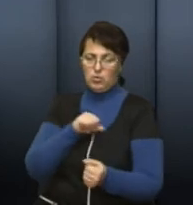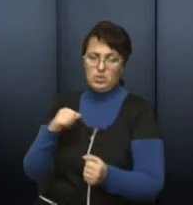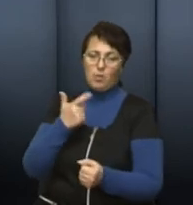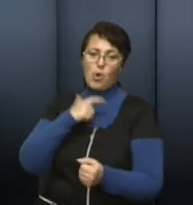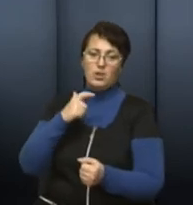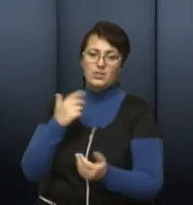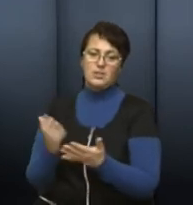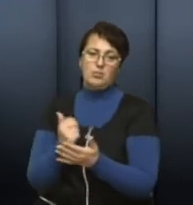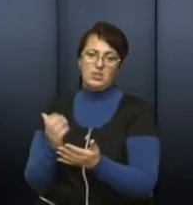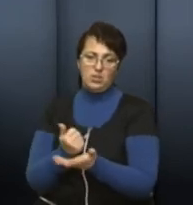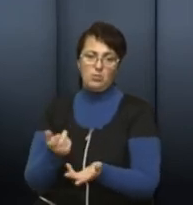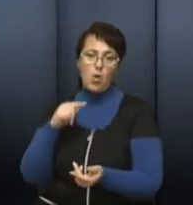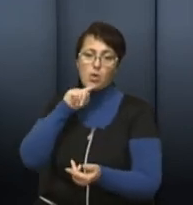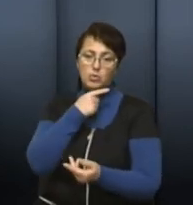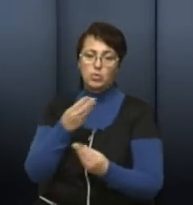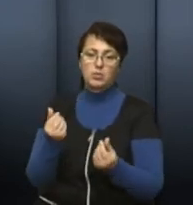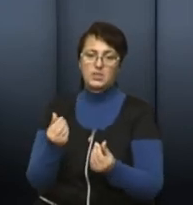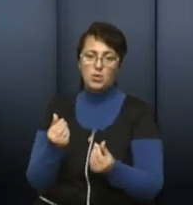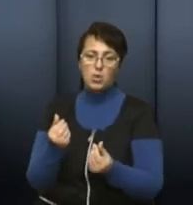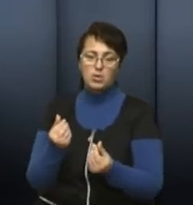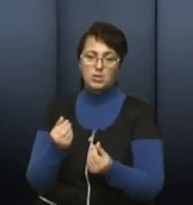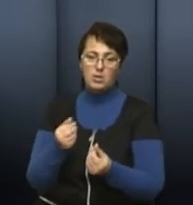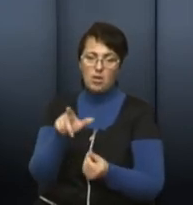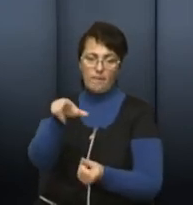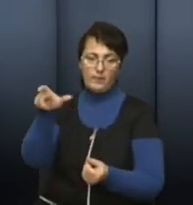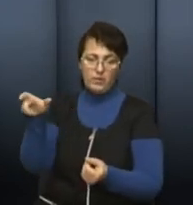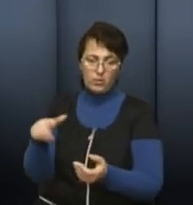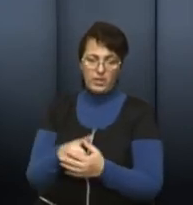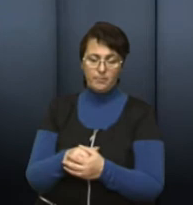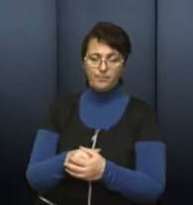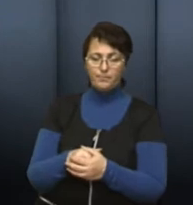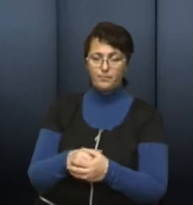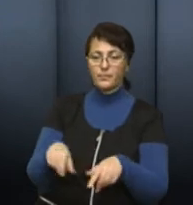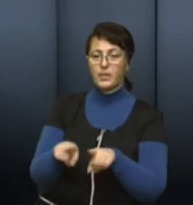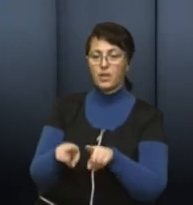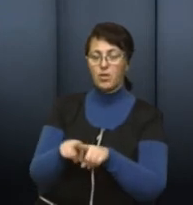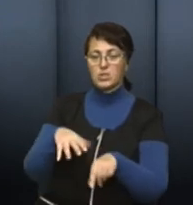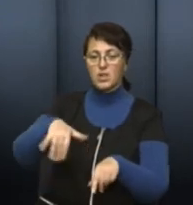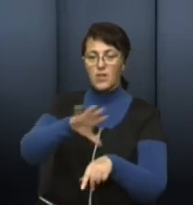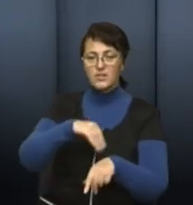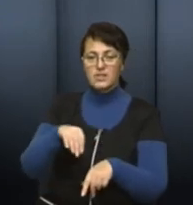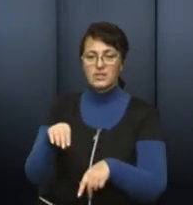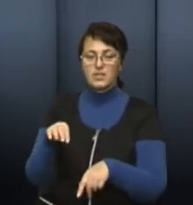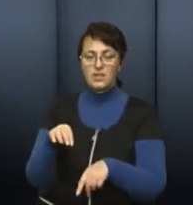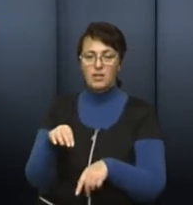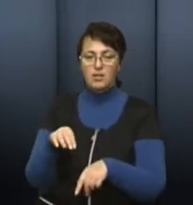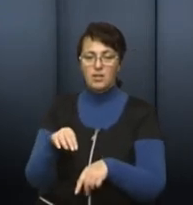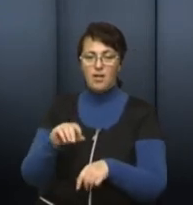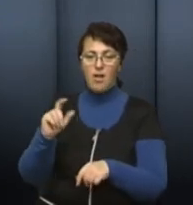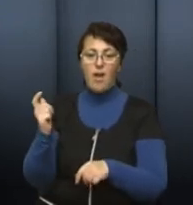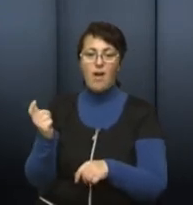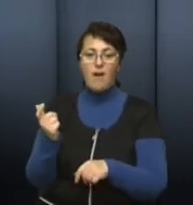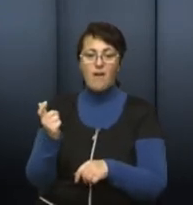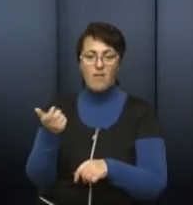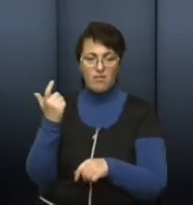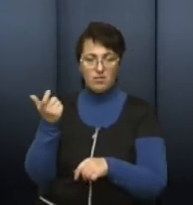Тобто, так чи інакше, економляться кошти платників податків. Але також всі оператори платного паркування, вони платять